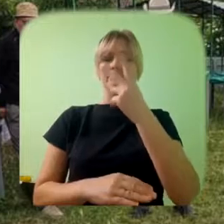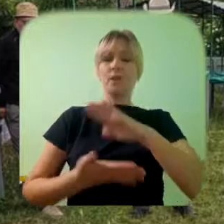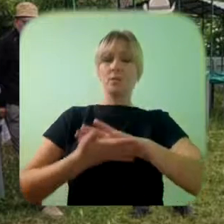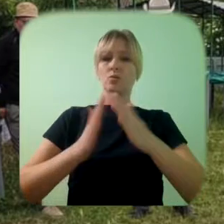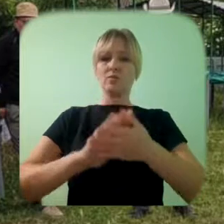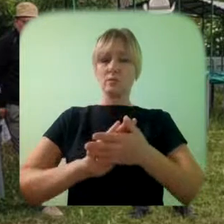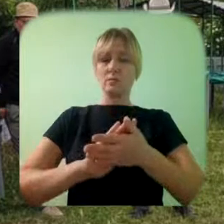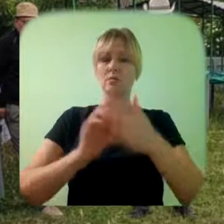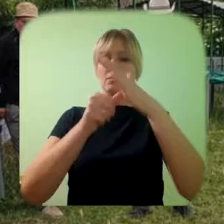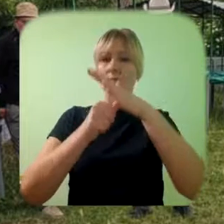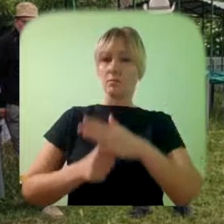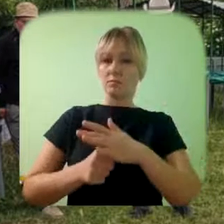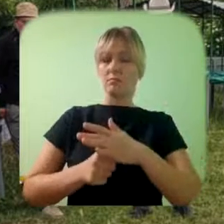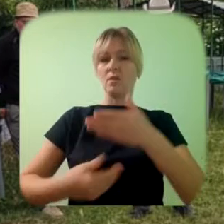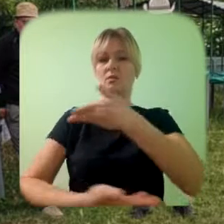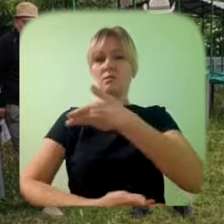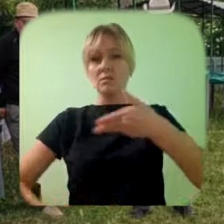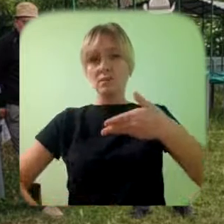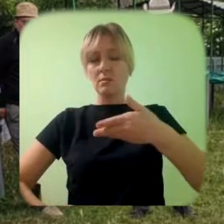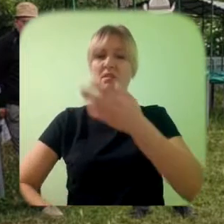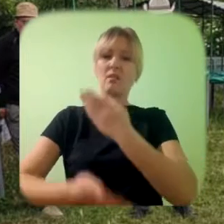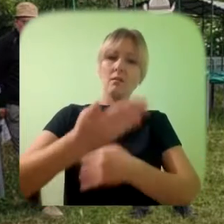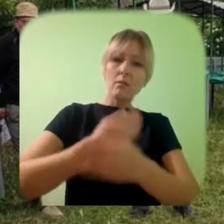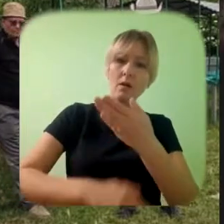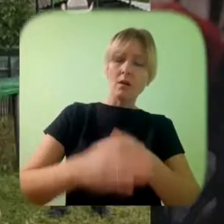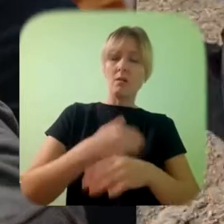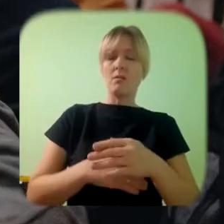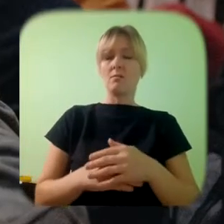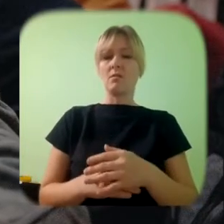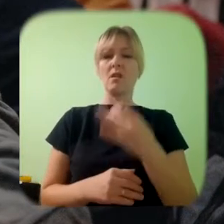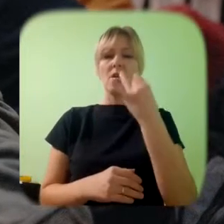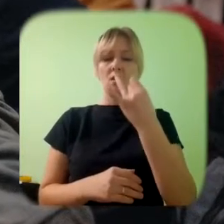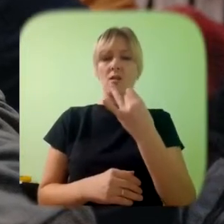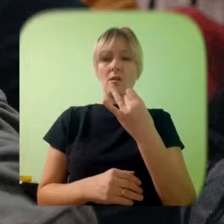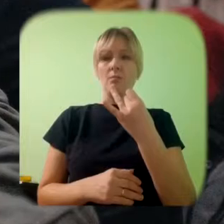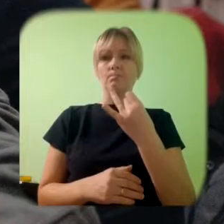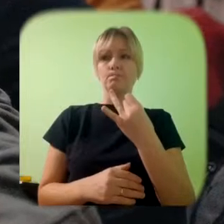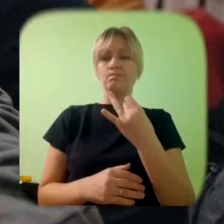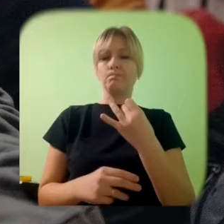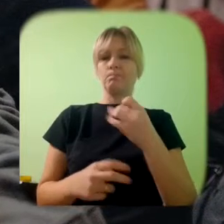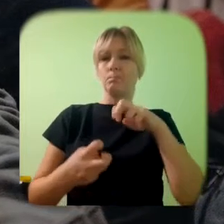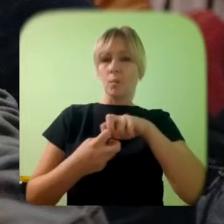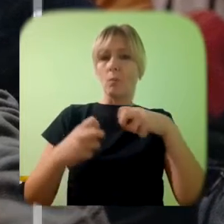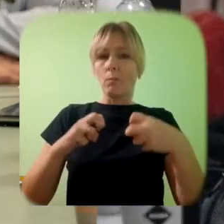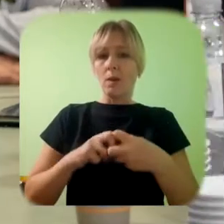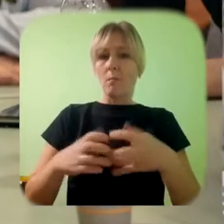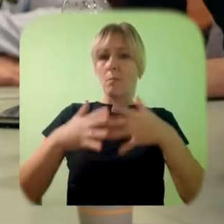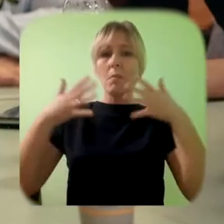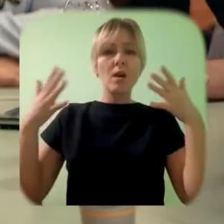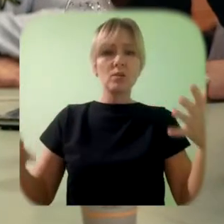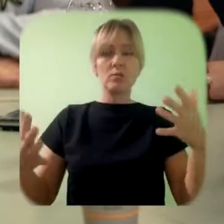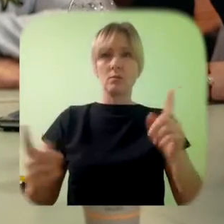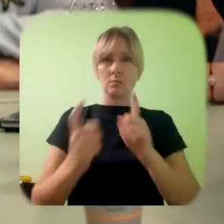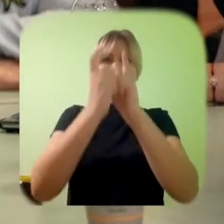confrunte cu situații de discriminare în bază de gen și în bază de dizabilitate, dar totodată